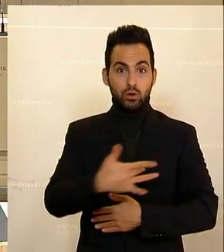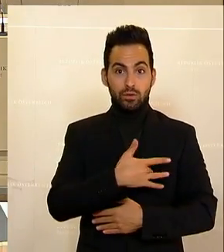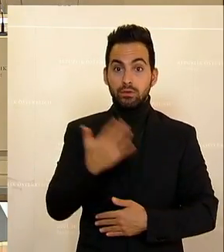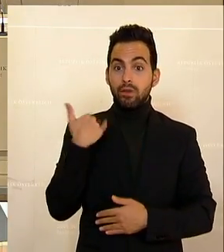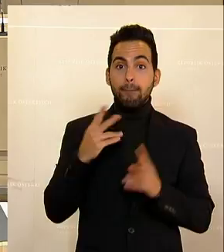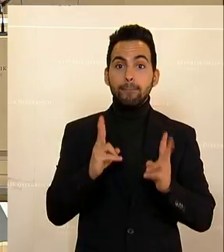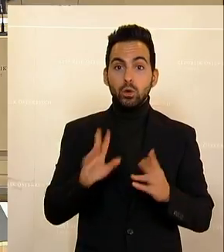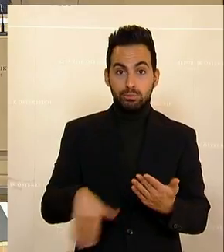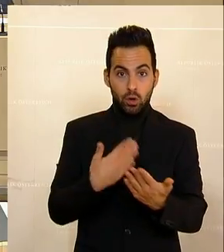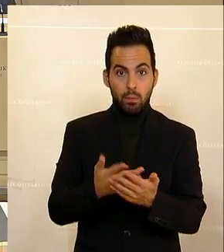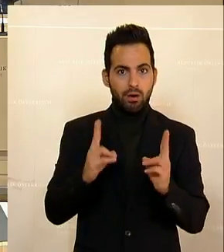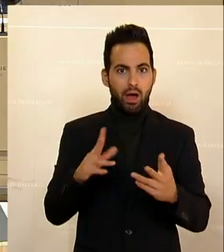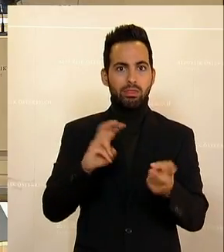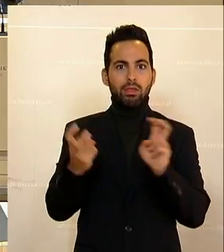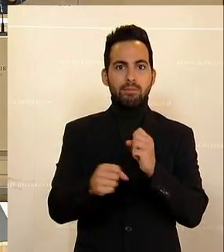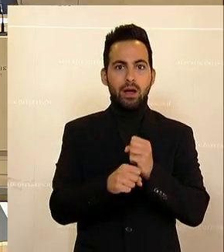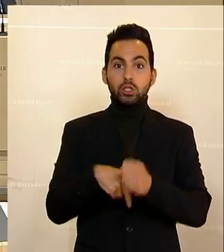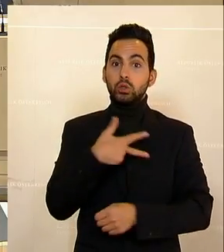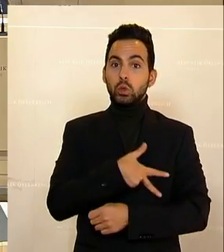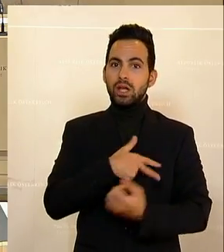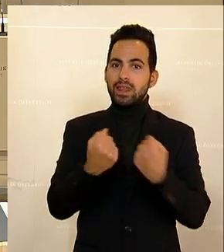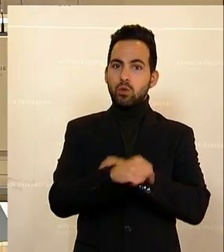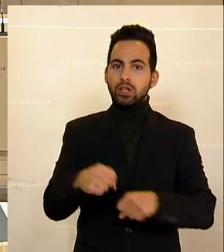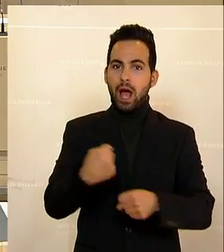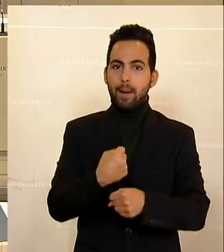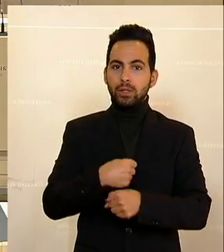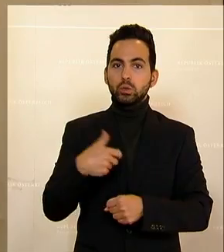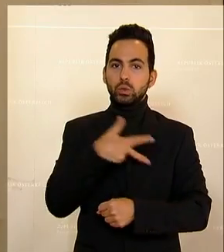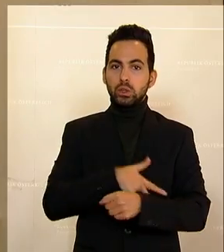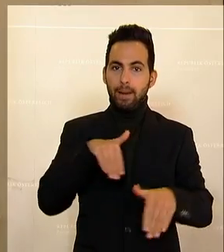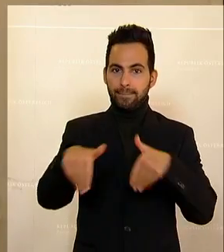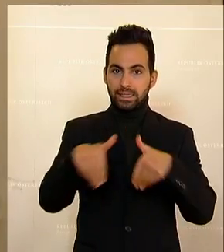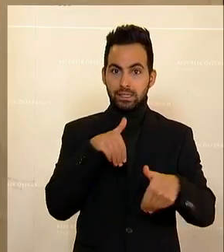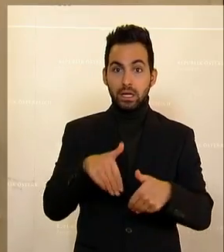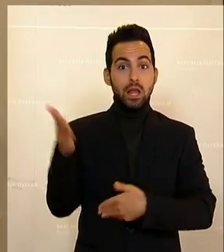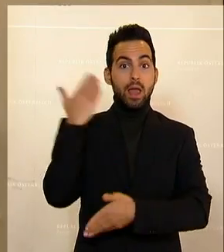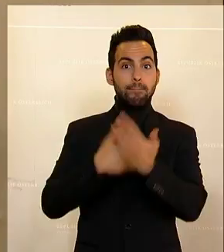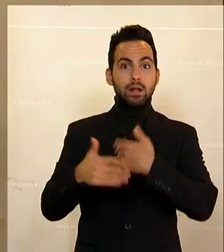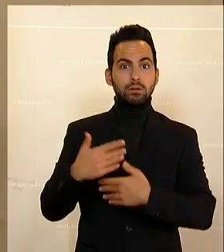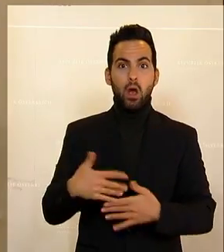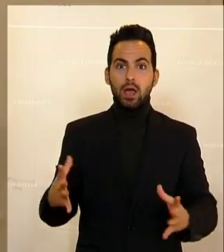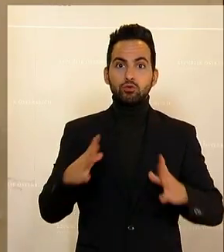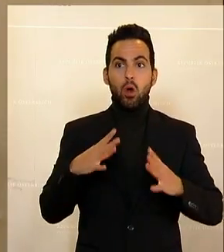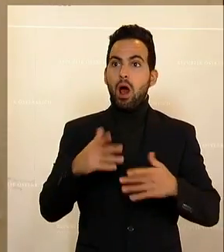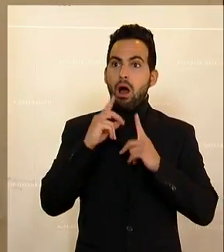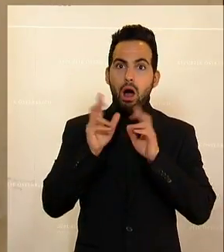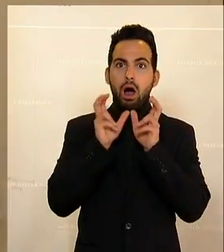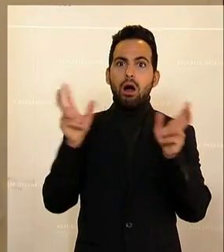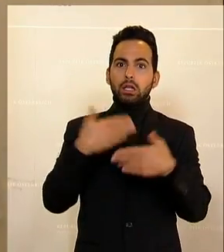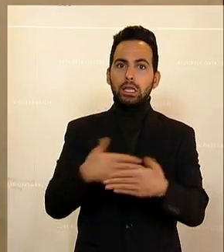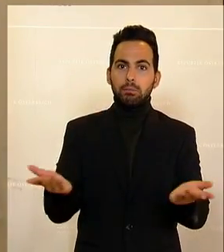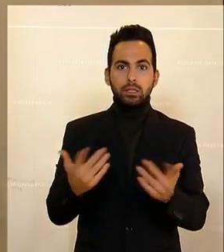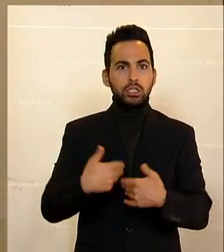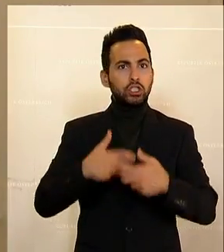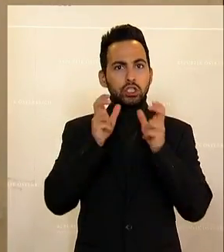Möglichkeit gehabt haben, das zu machen. Es war ein sozialdemokratischer Arbeits und Sozialminister, es hat damals keine Empörung gegeben, es hat damals kein